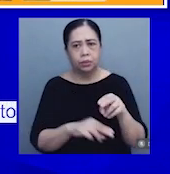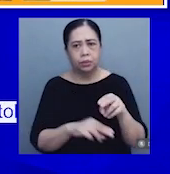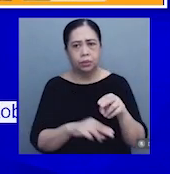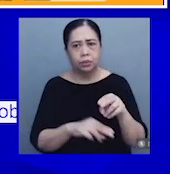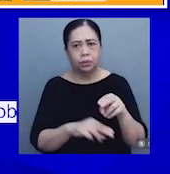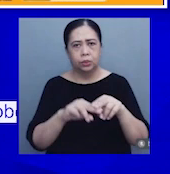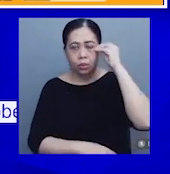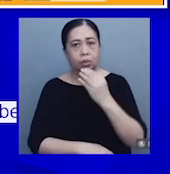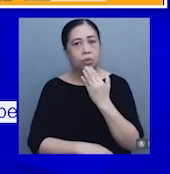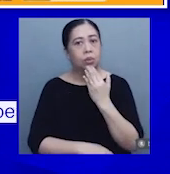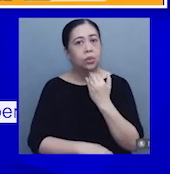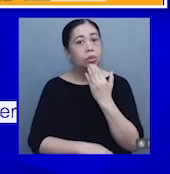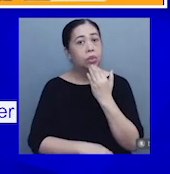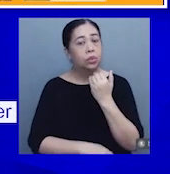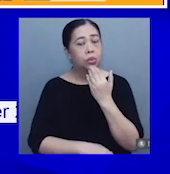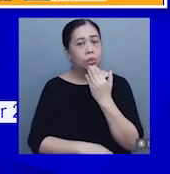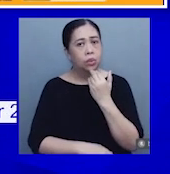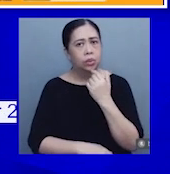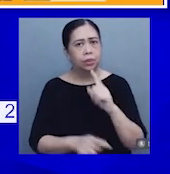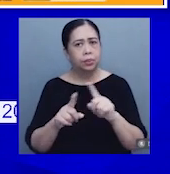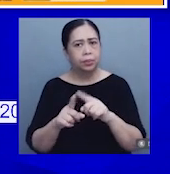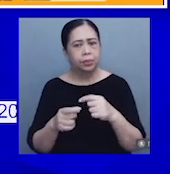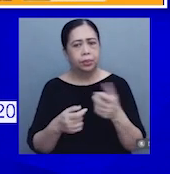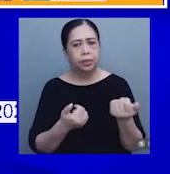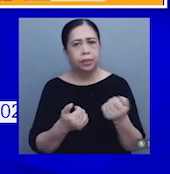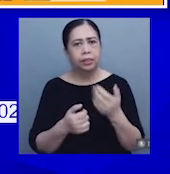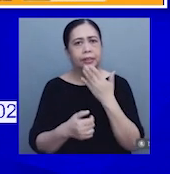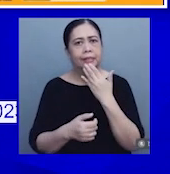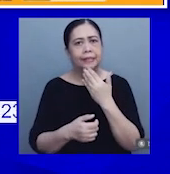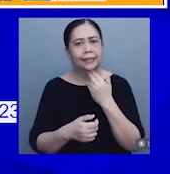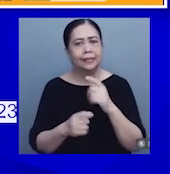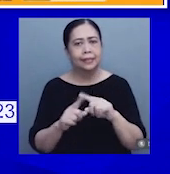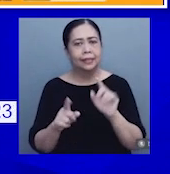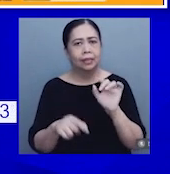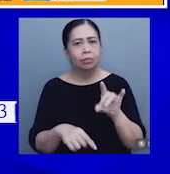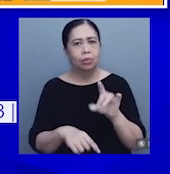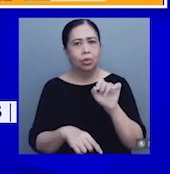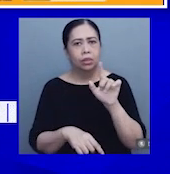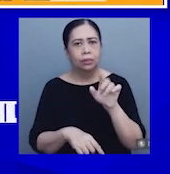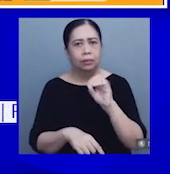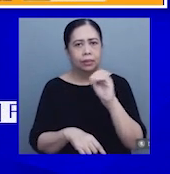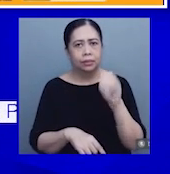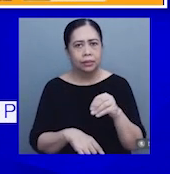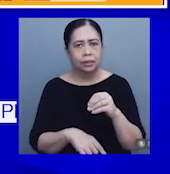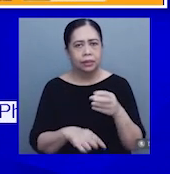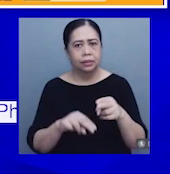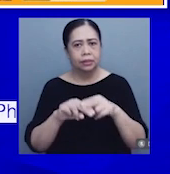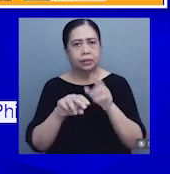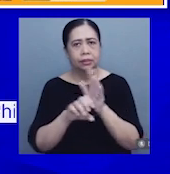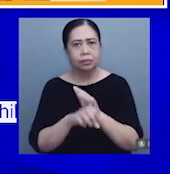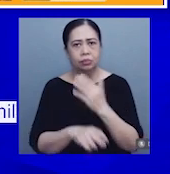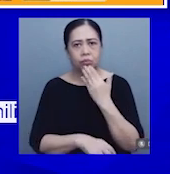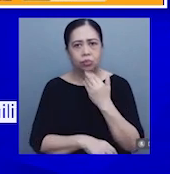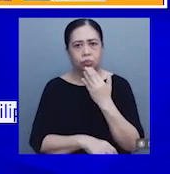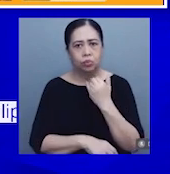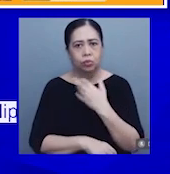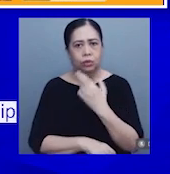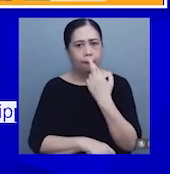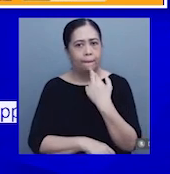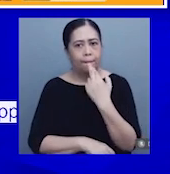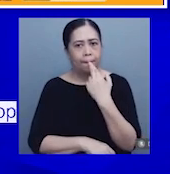Sugar, confectionery, and desserts na may 8.9% inflation, gaya ng asukal na pula.